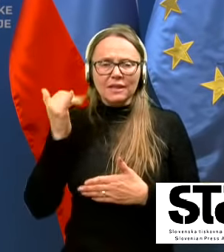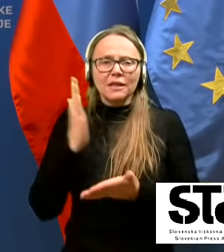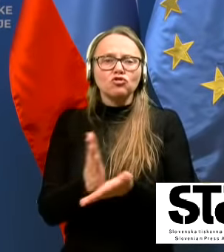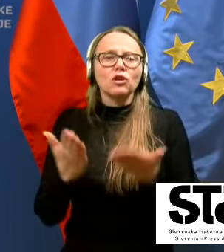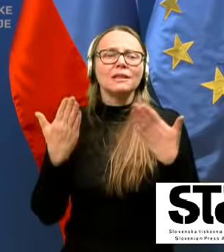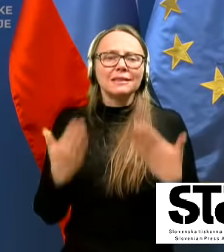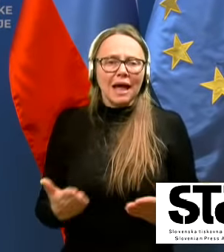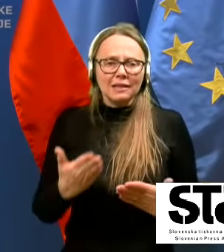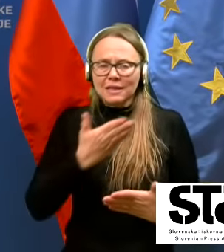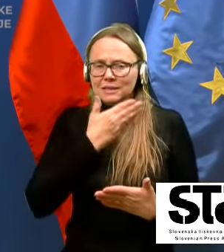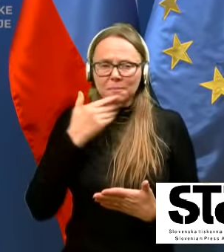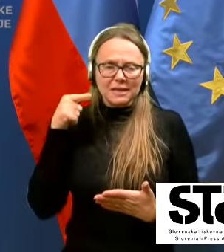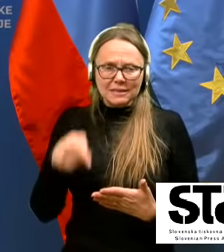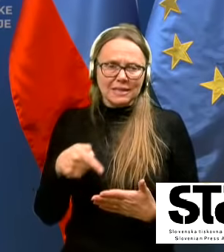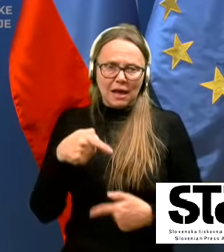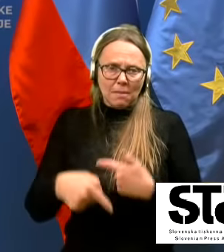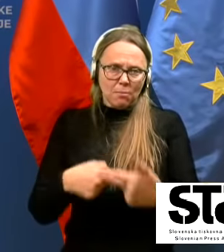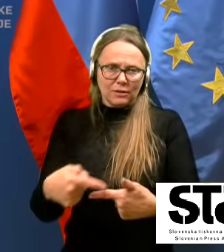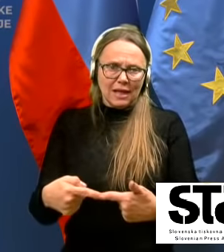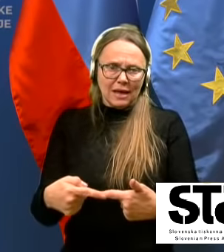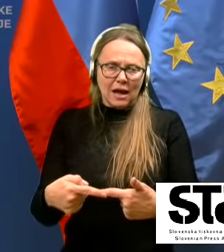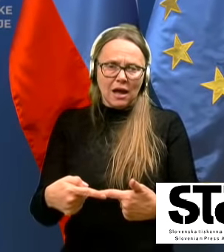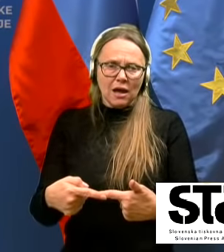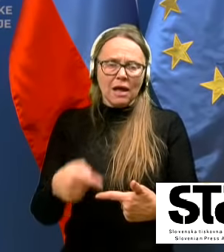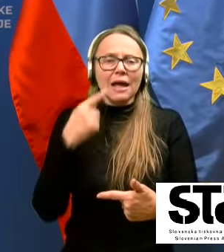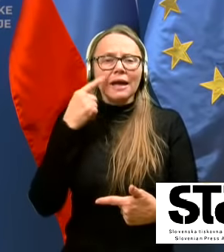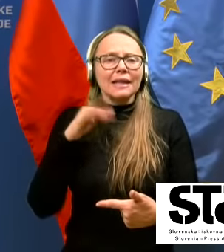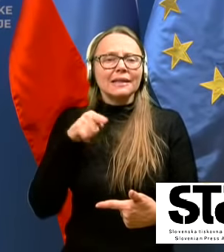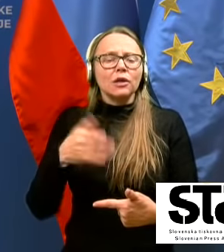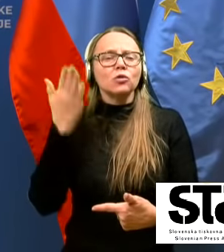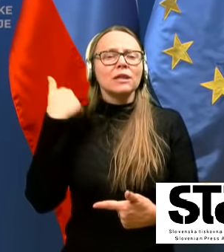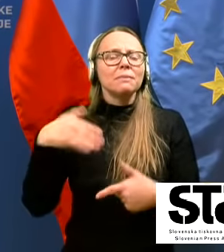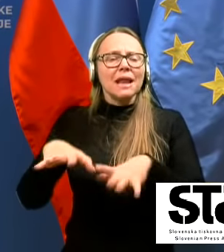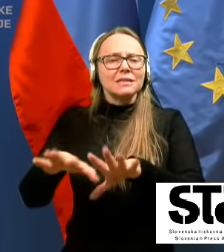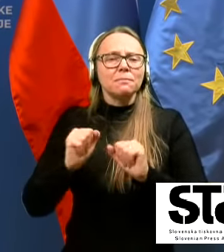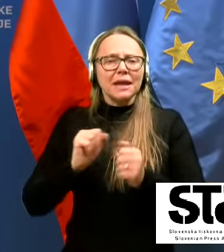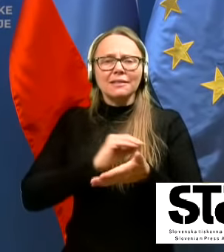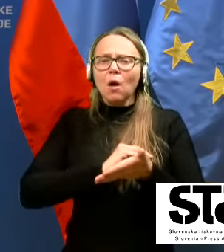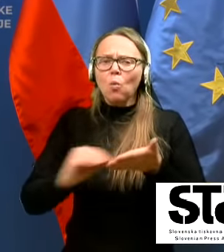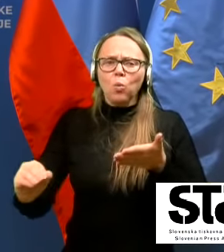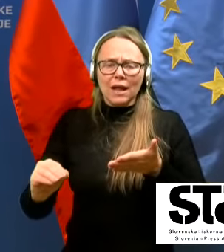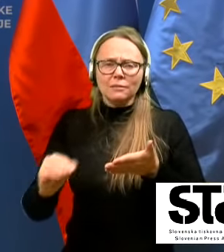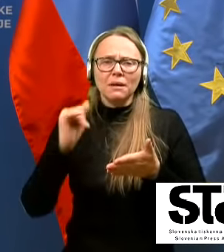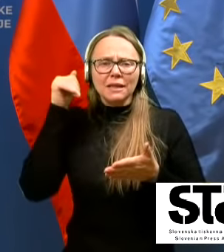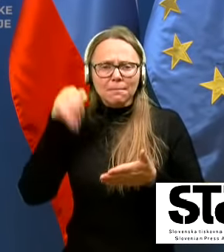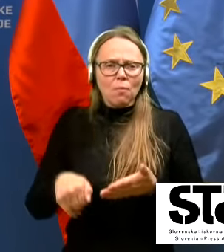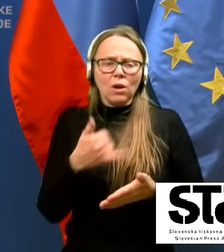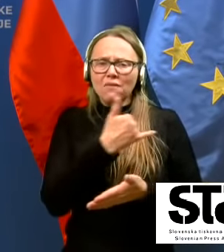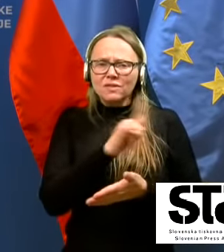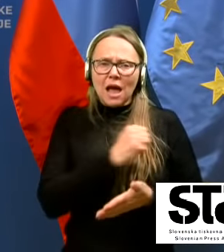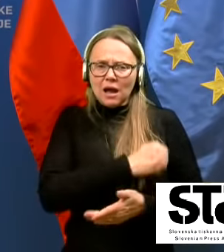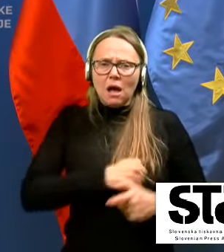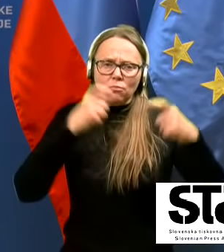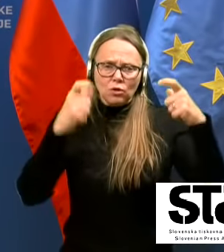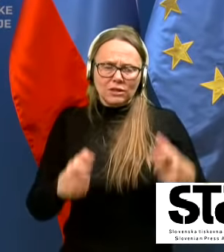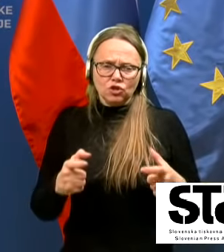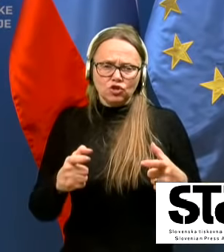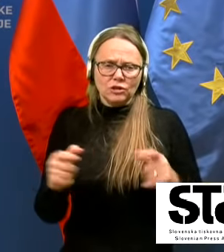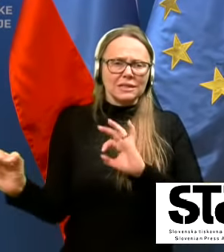danes brez tega to poteka, glede na to, je bila sprejeta uredba, da more pač vsaka bolnišnica zagotavljati